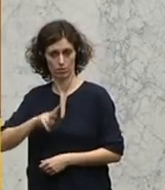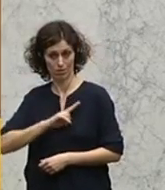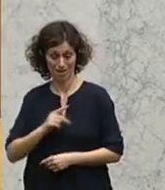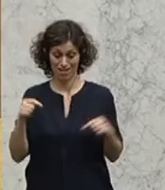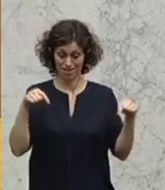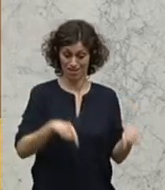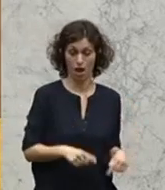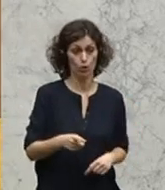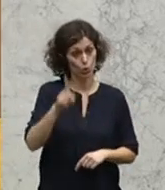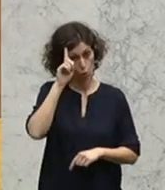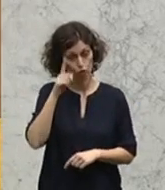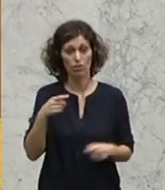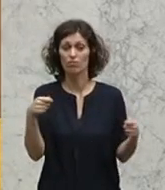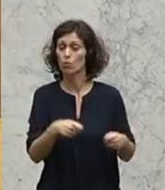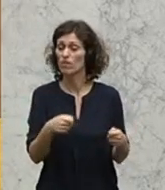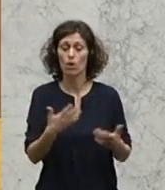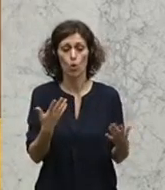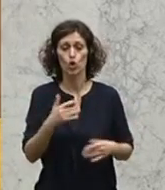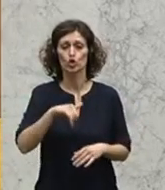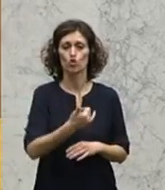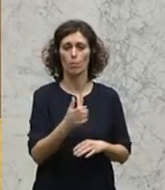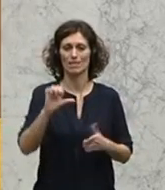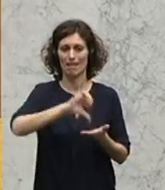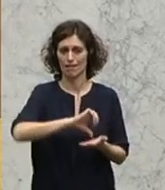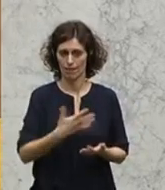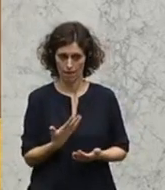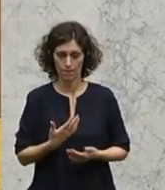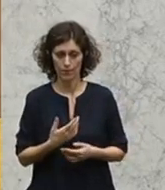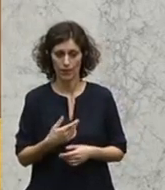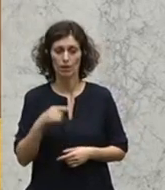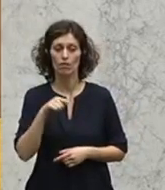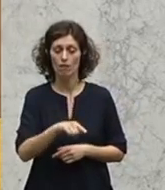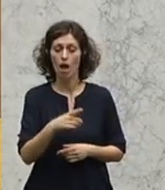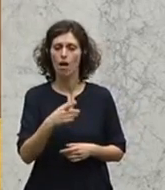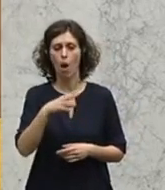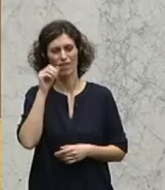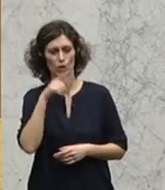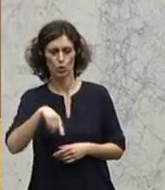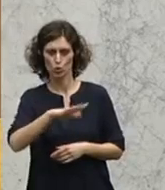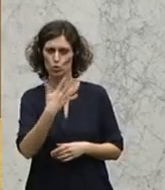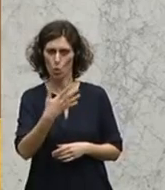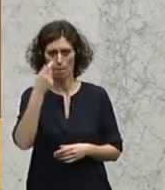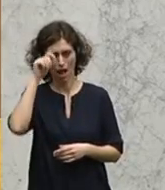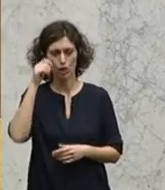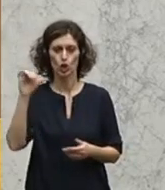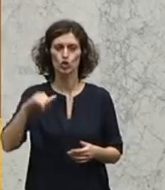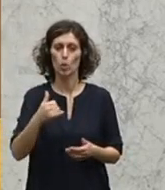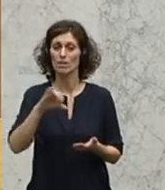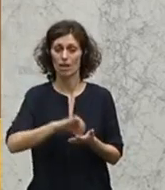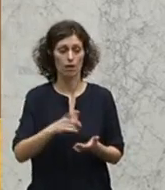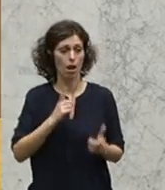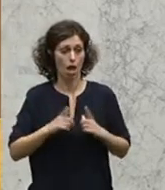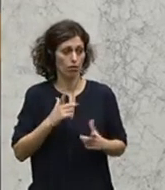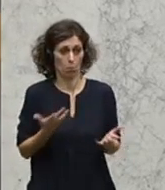übernehmen das in Deutschland die Jobcenter. Nach Auffassung der Berliner Jobcenter bleibe Ihnen rechtlich jedoch keine